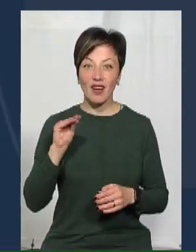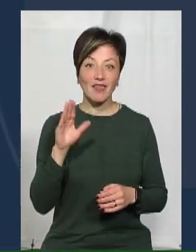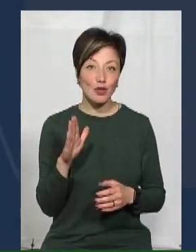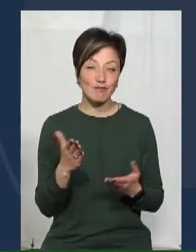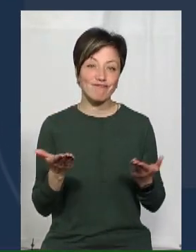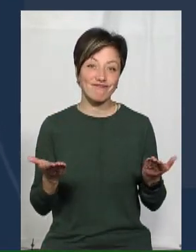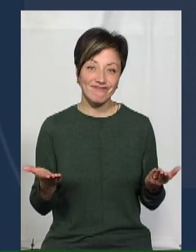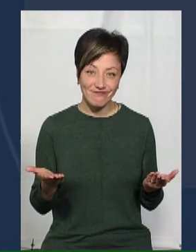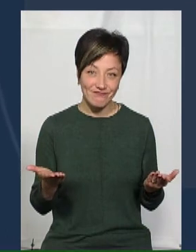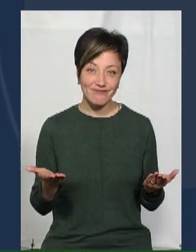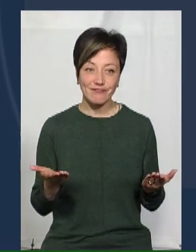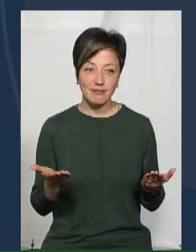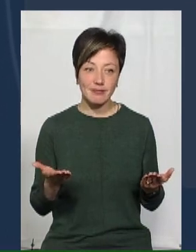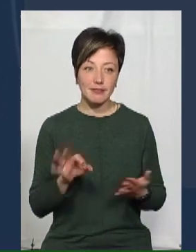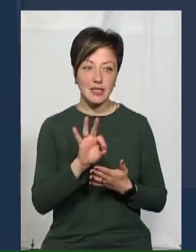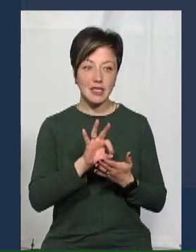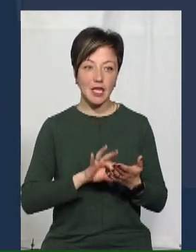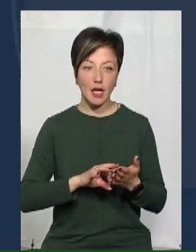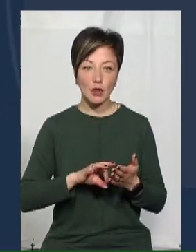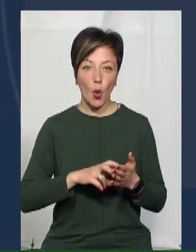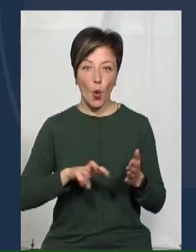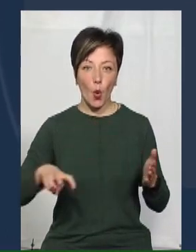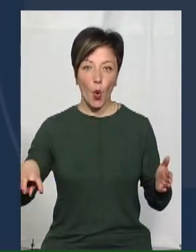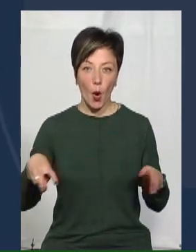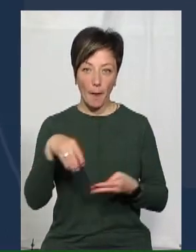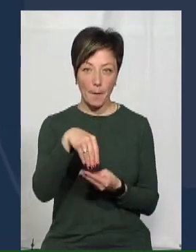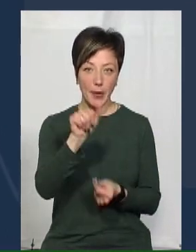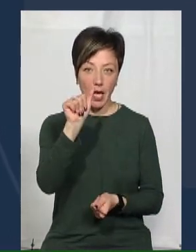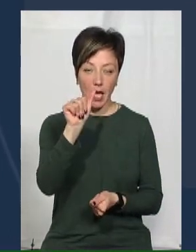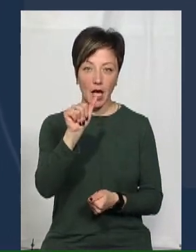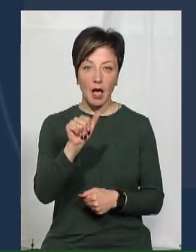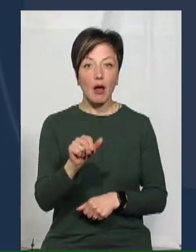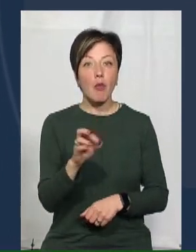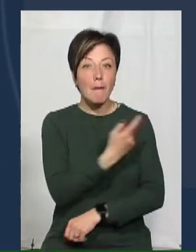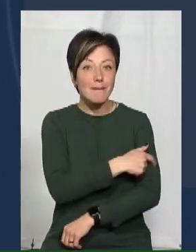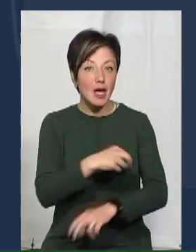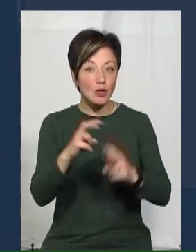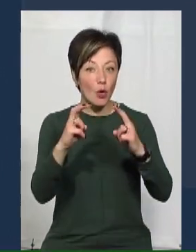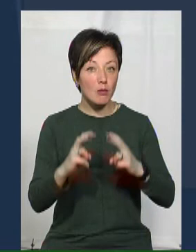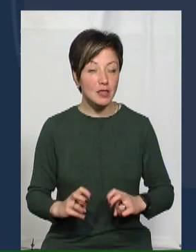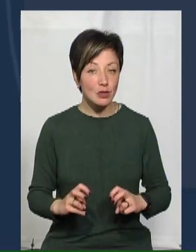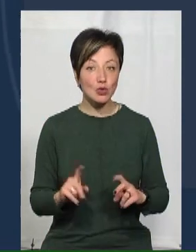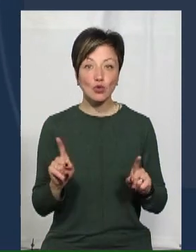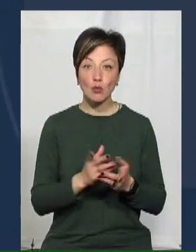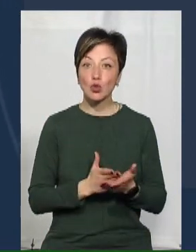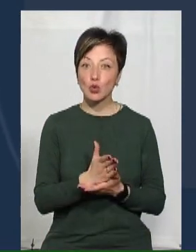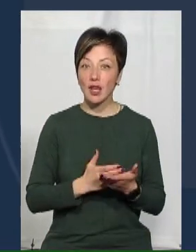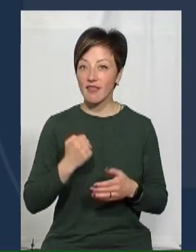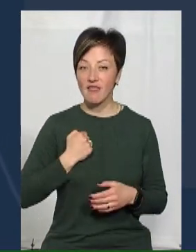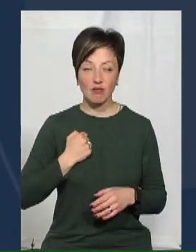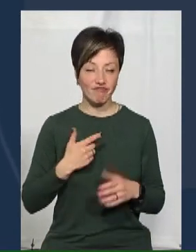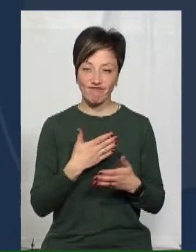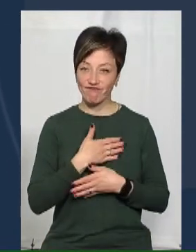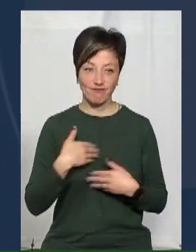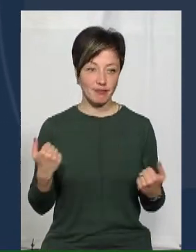звичайно, що вони зразу щезають, бо проходити медкомісію, а більше того, щоб служити, то вони не